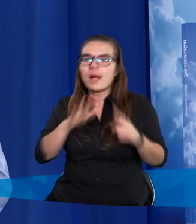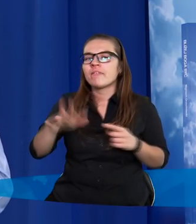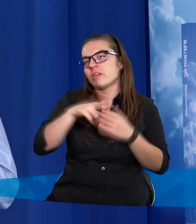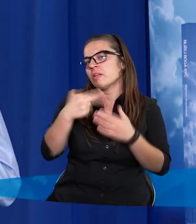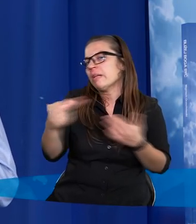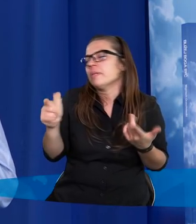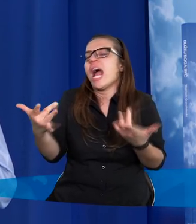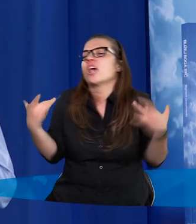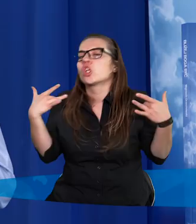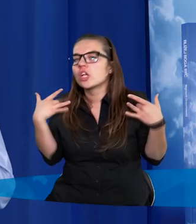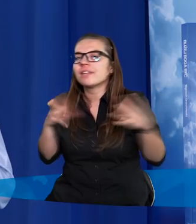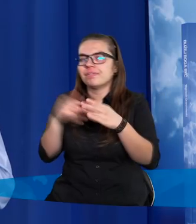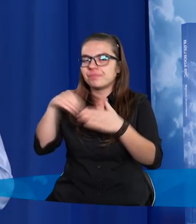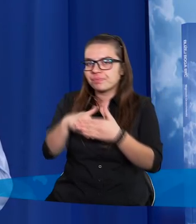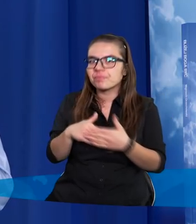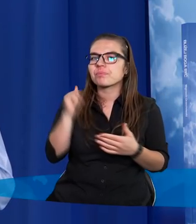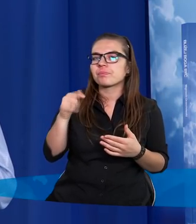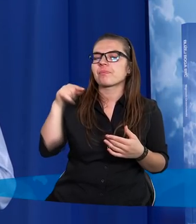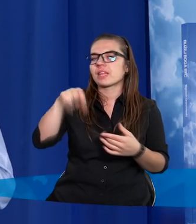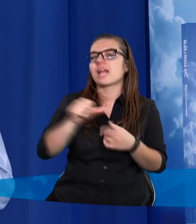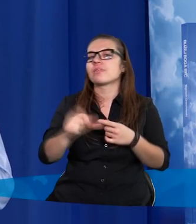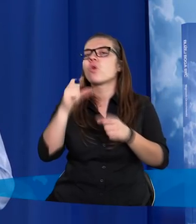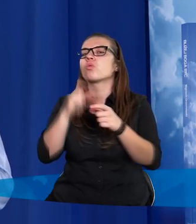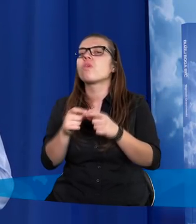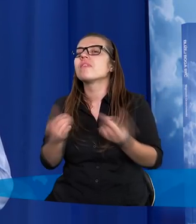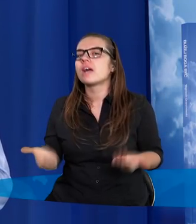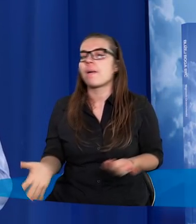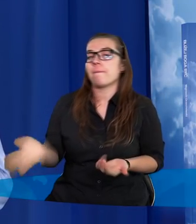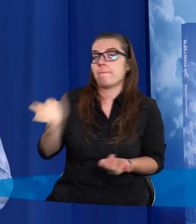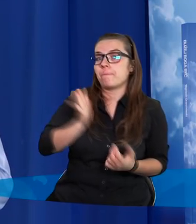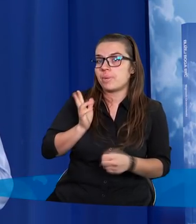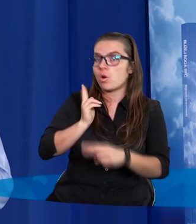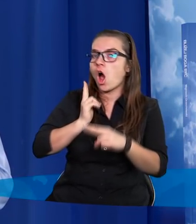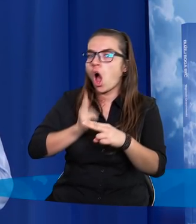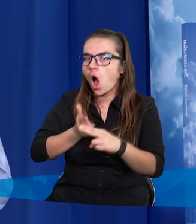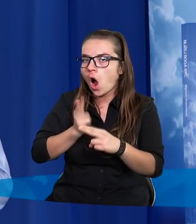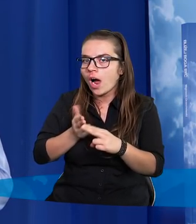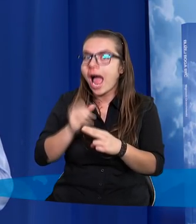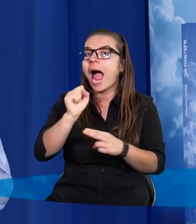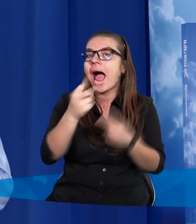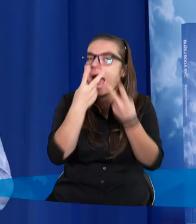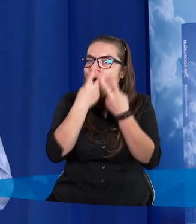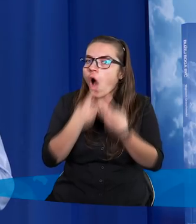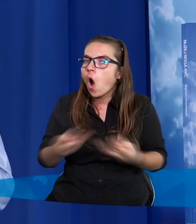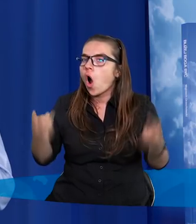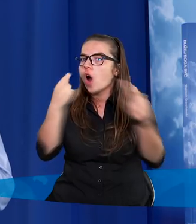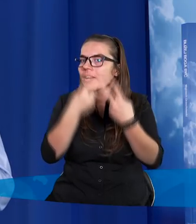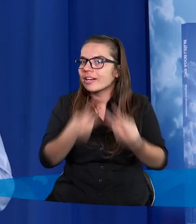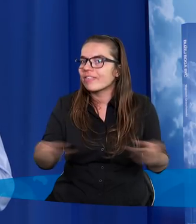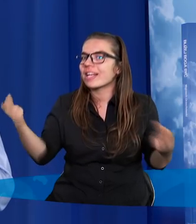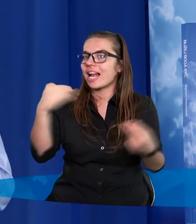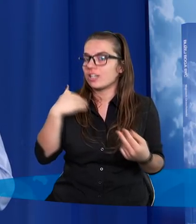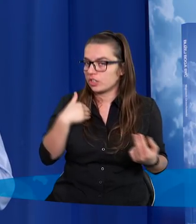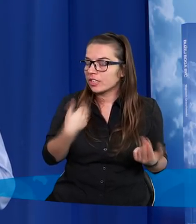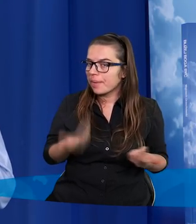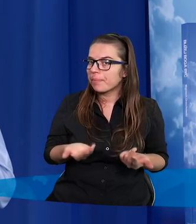jak żyli. I między innymi tam są takie słowa, że byłem chory, a odwiedzaliście mnie.